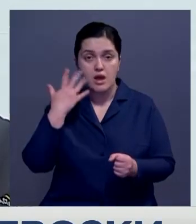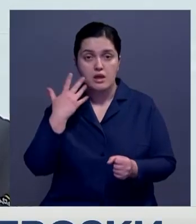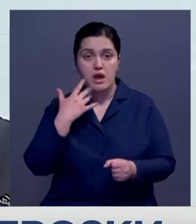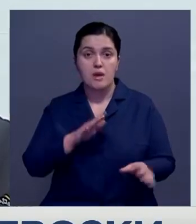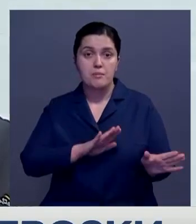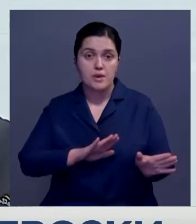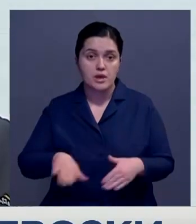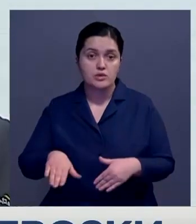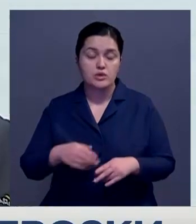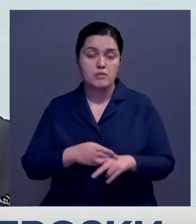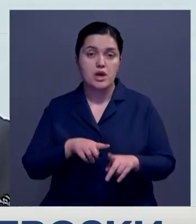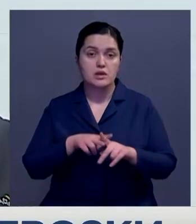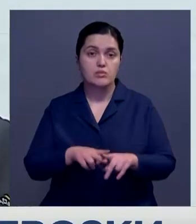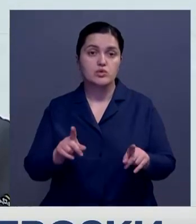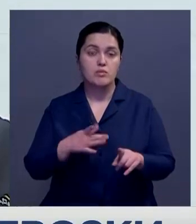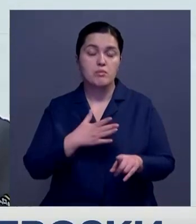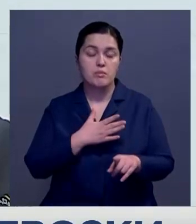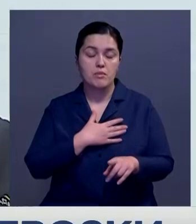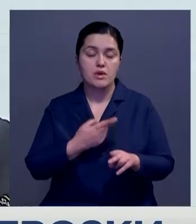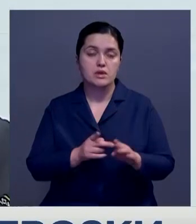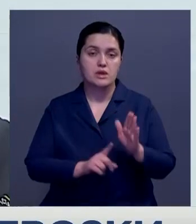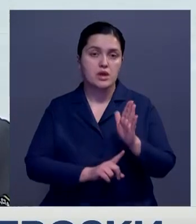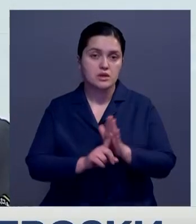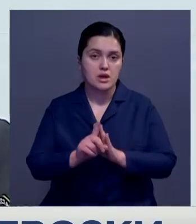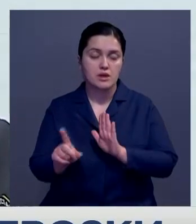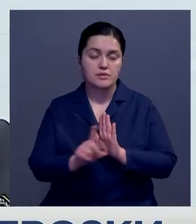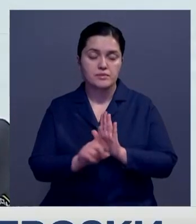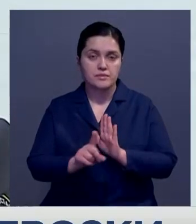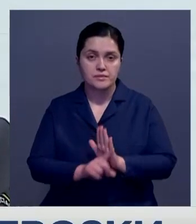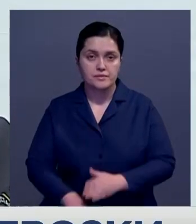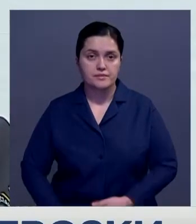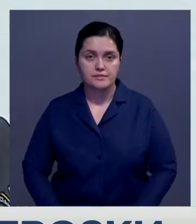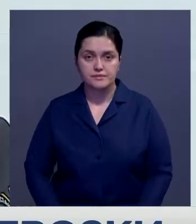пиковая нагрузка, чтобы мы их безболежно запустили на рейсовое вращение.